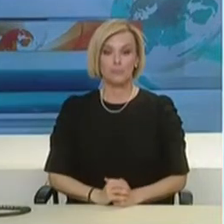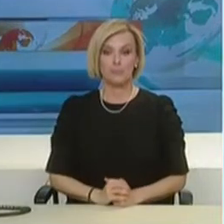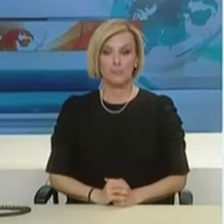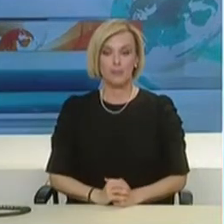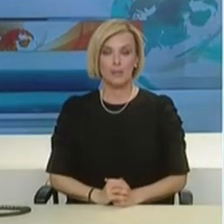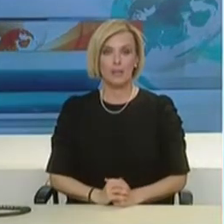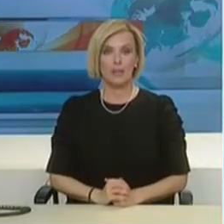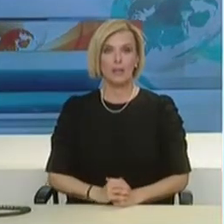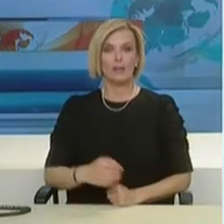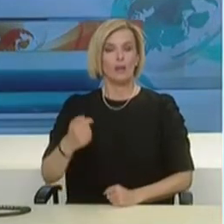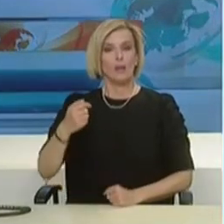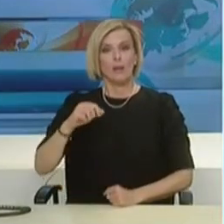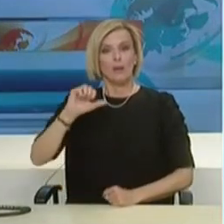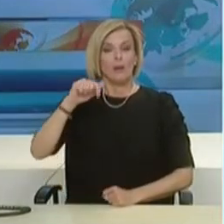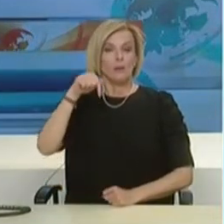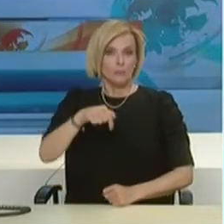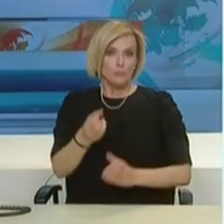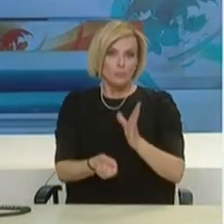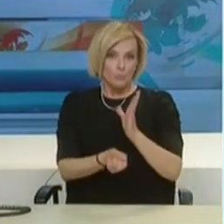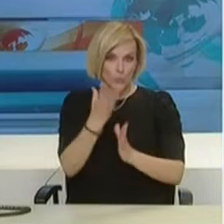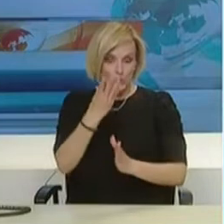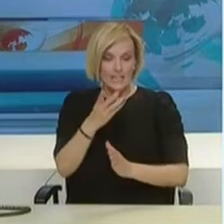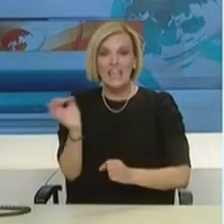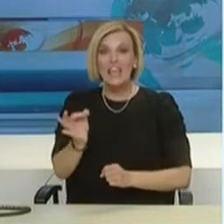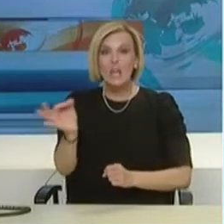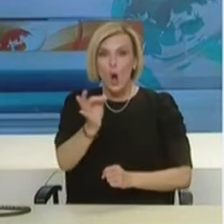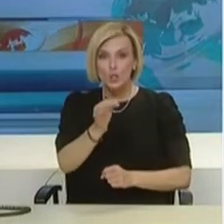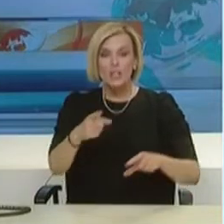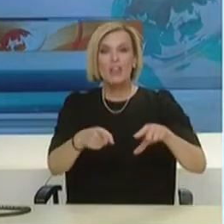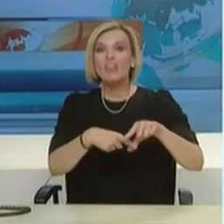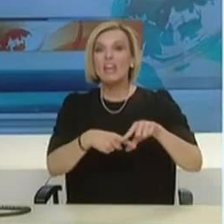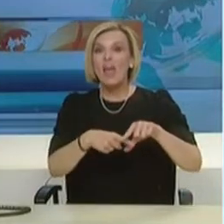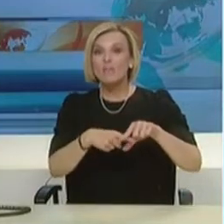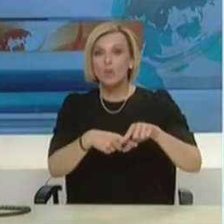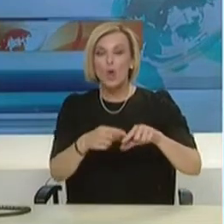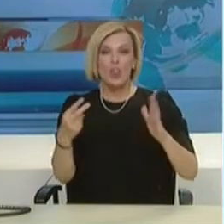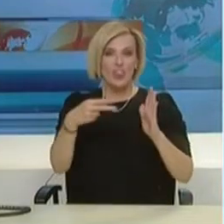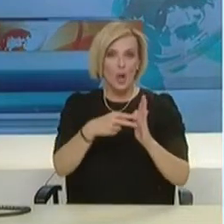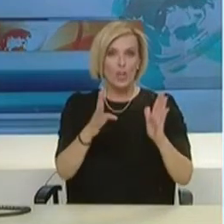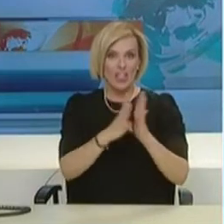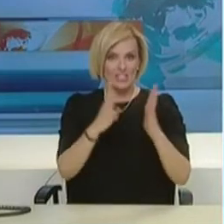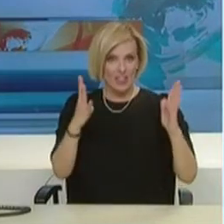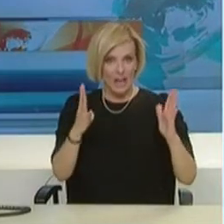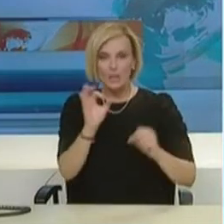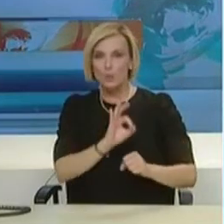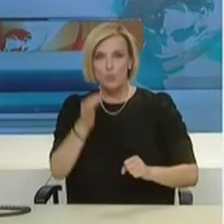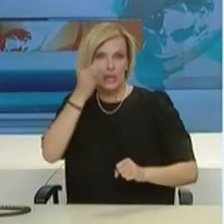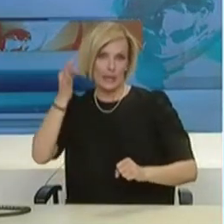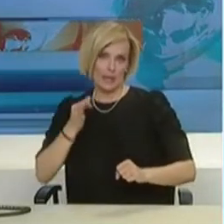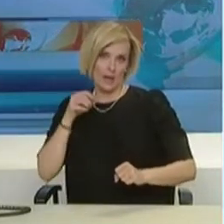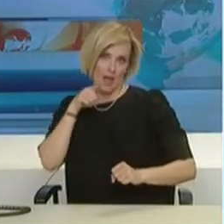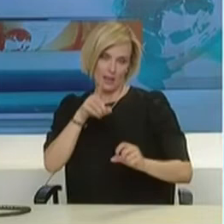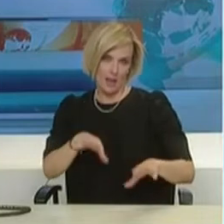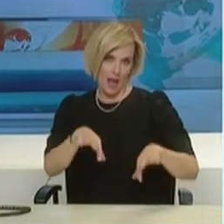Μετά την πρώτη ανείχνεση περίπτωση του Νέου Υιού τον Δεκέμβριο του 19, στην επαρχή Αχουμπέι της Κίνας, ο κορονοϊός